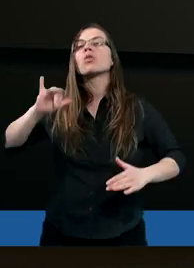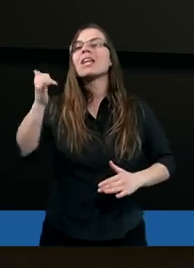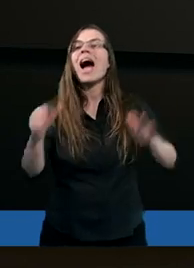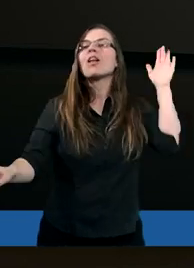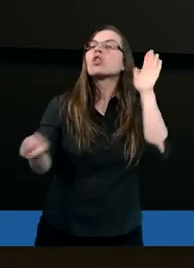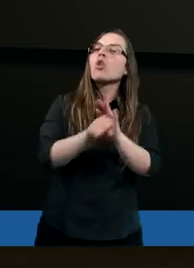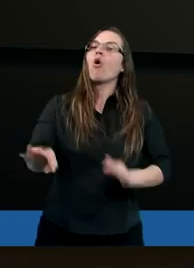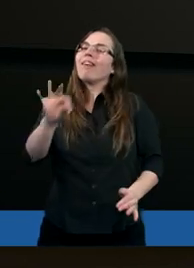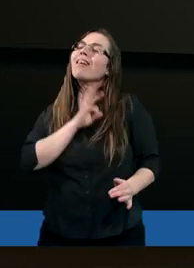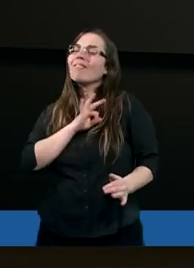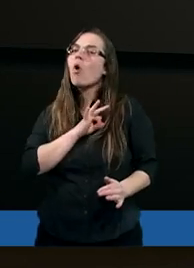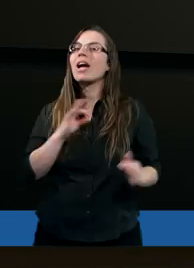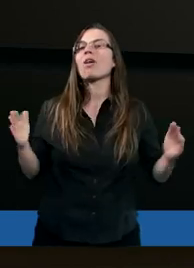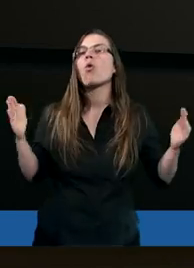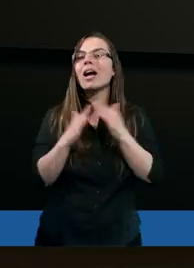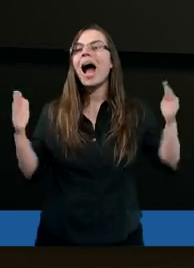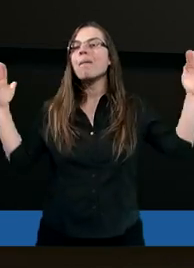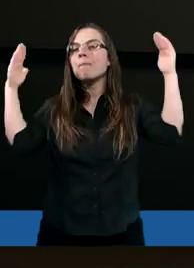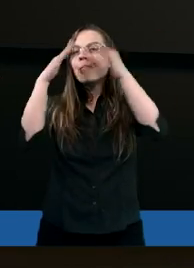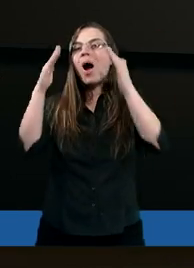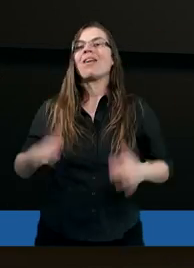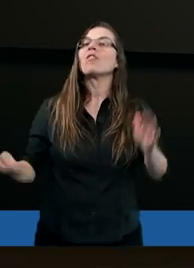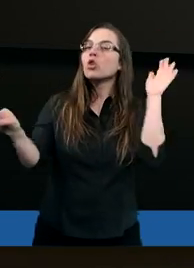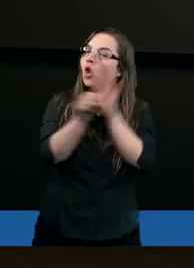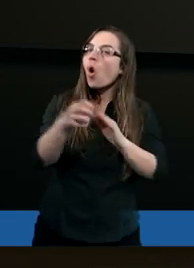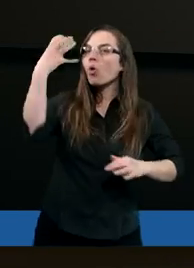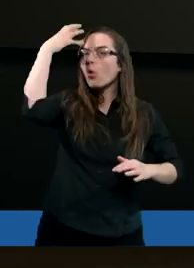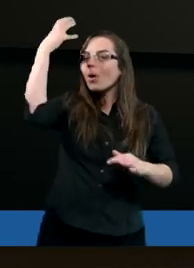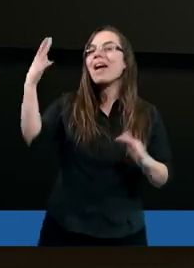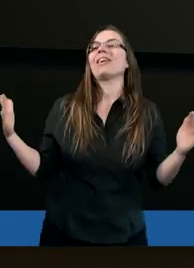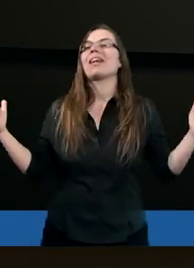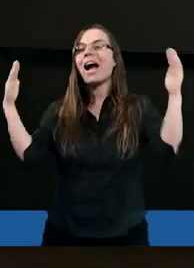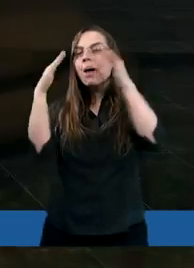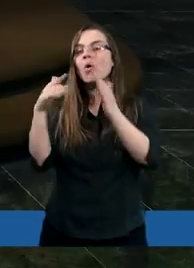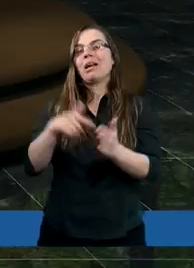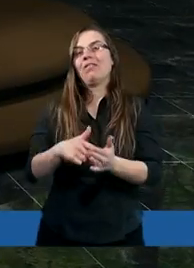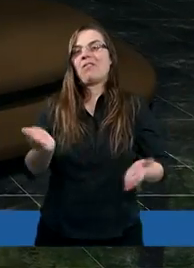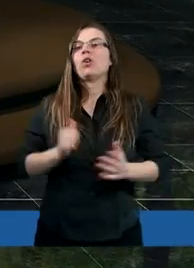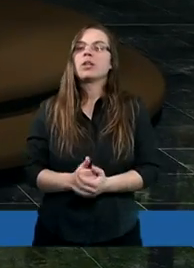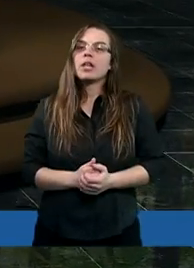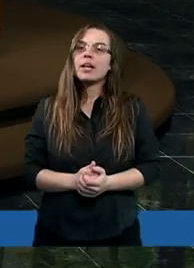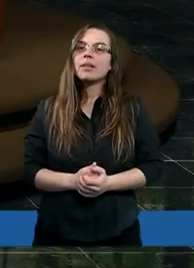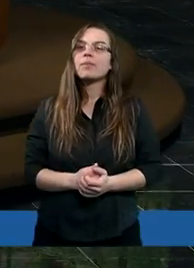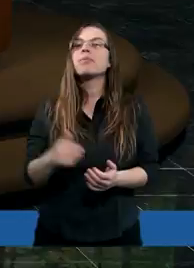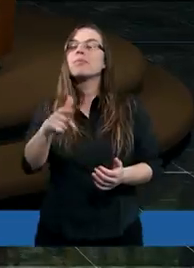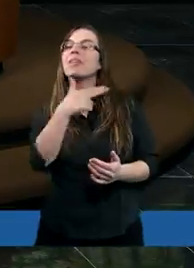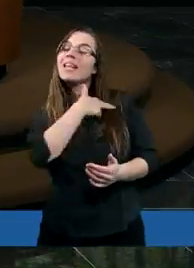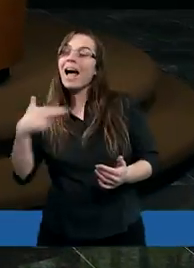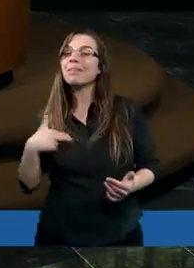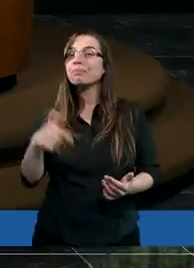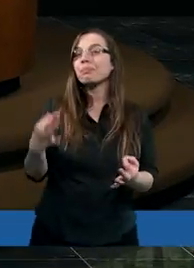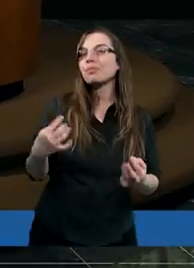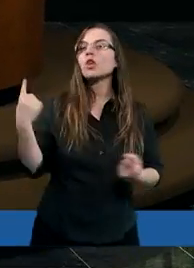swojego kapłaństwa, do królewskiego kapłaństwa. W naszym